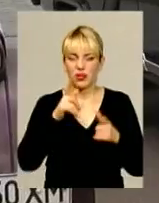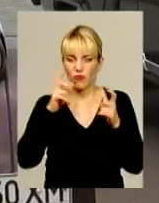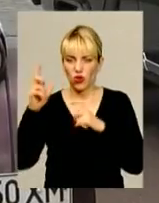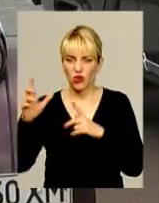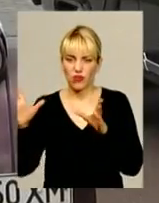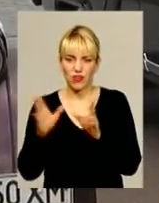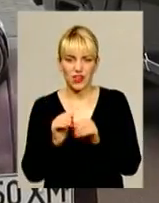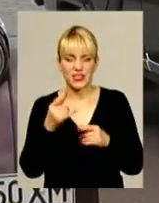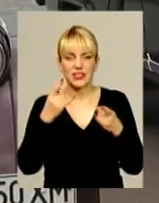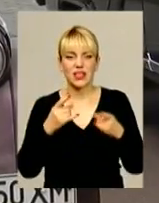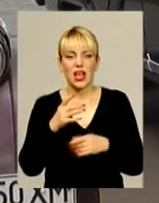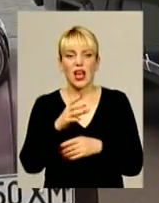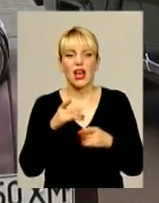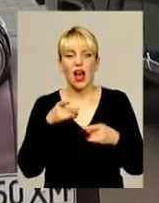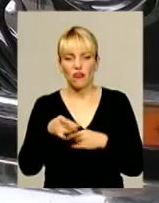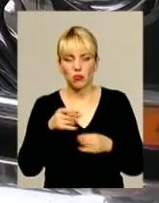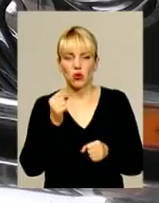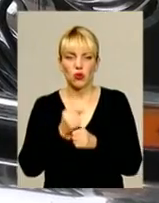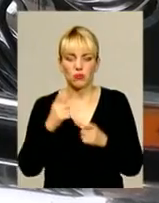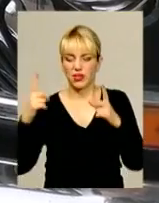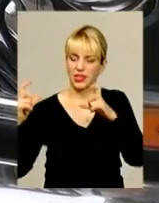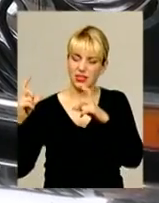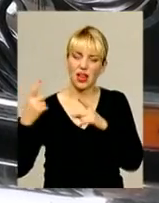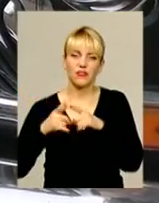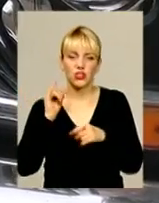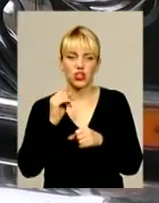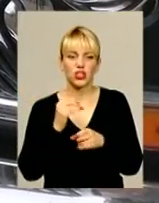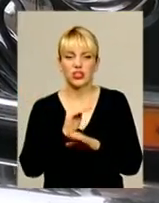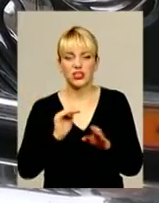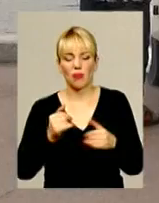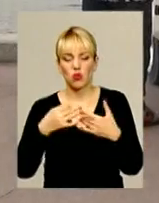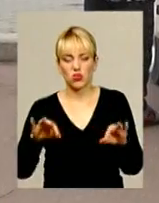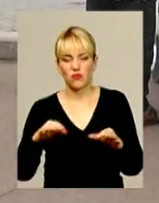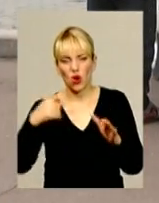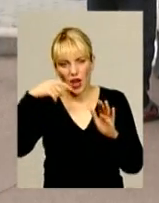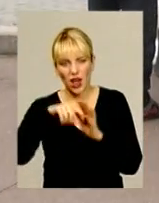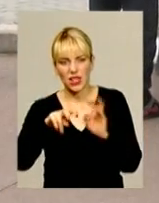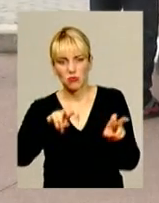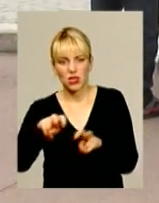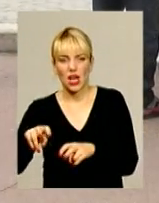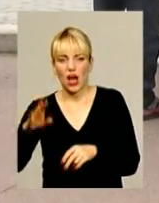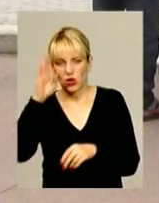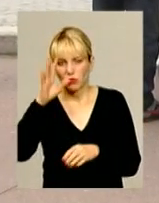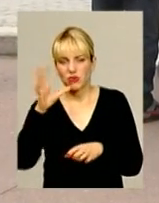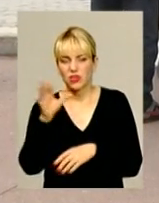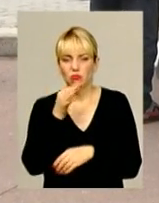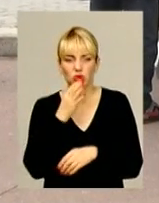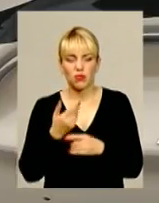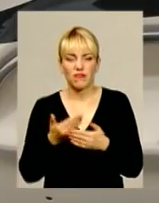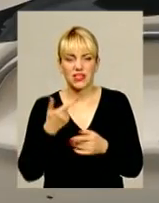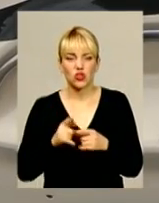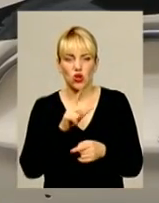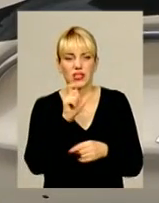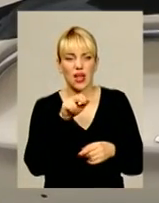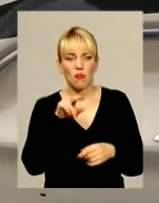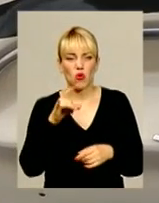автомобілями та робили селфі. Дітлахам навіть дозволяли посидіти у салоні. У хлопчаків захоплює подих від оцього запорожця, якого